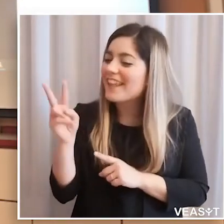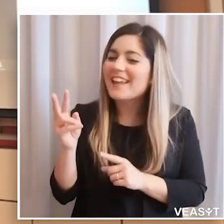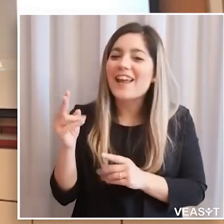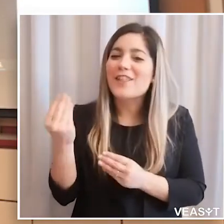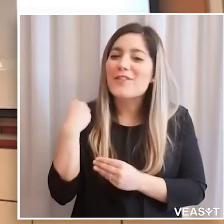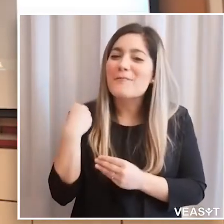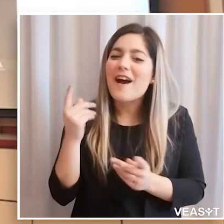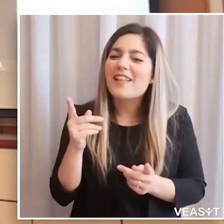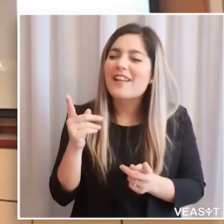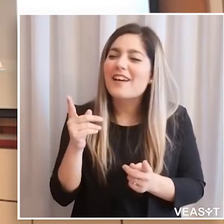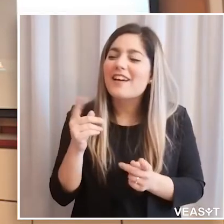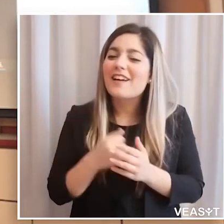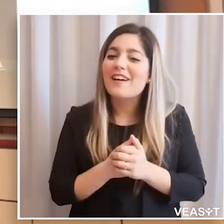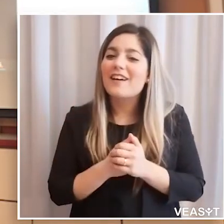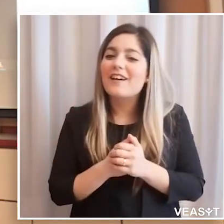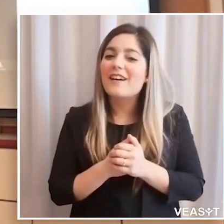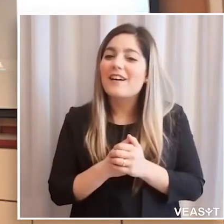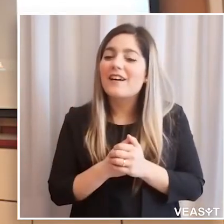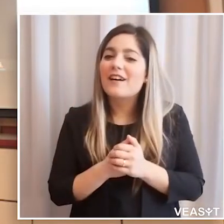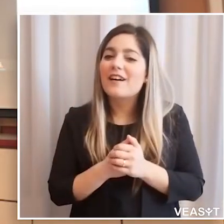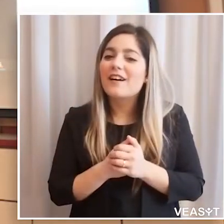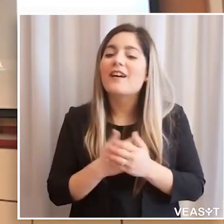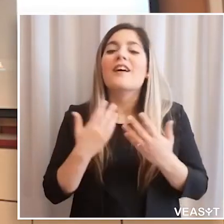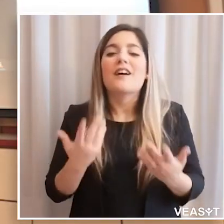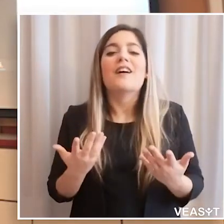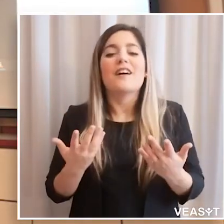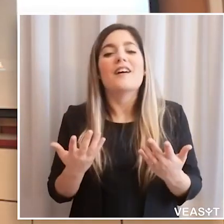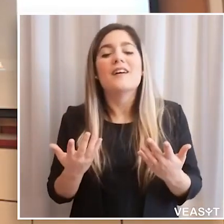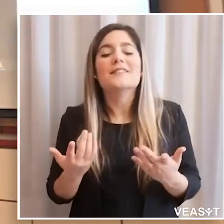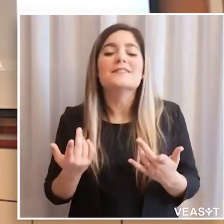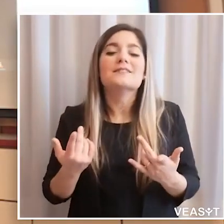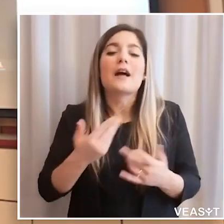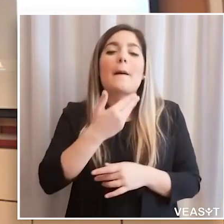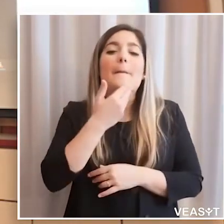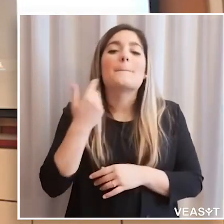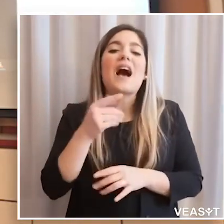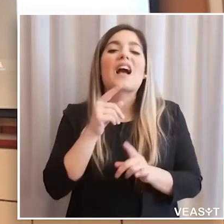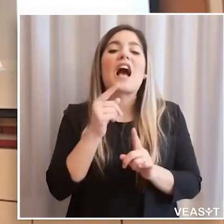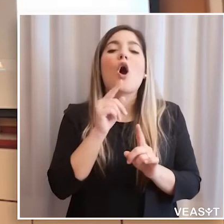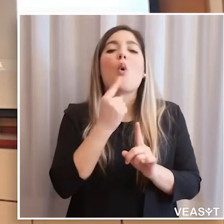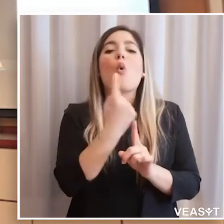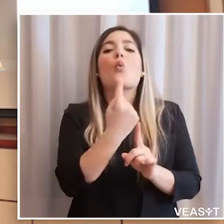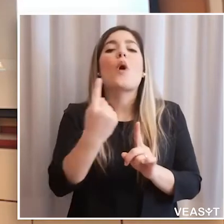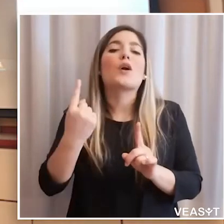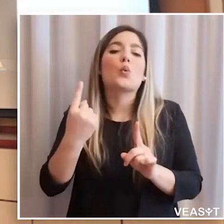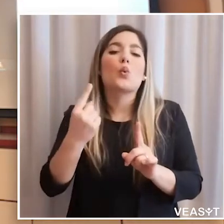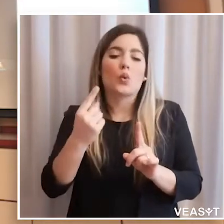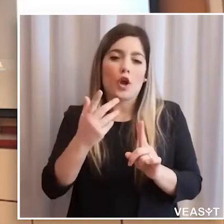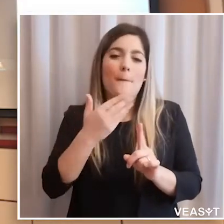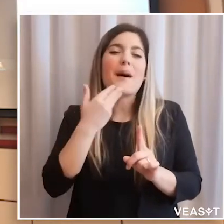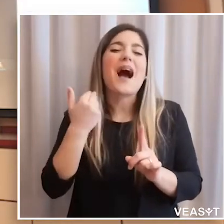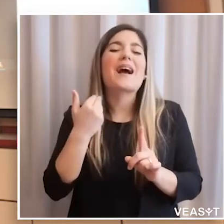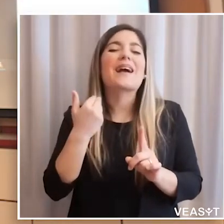stanno segnalando che non era solo quella, che mi devo girare, lo faccio volentieri. Rispetto al Comunità della provincia,